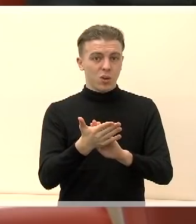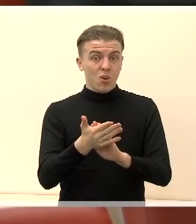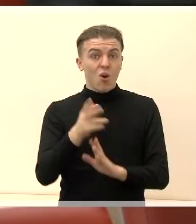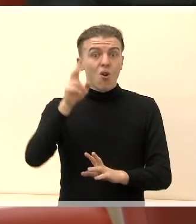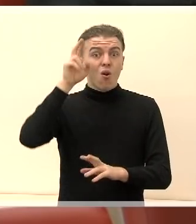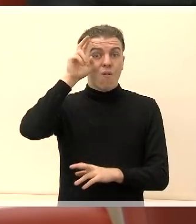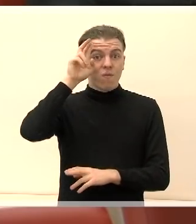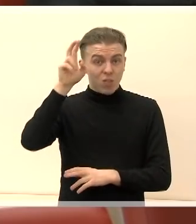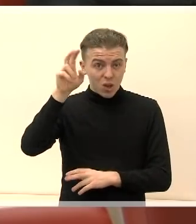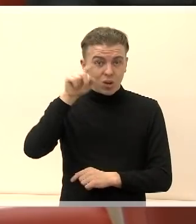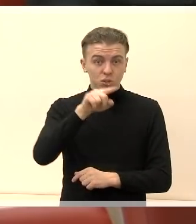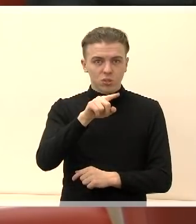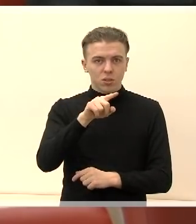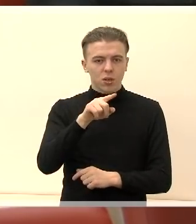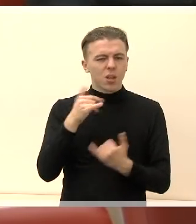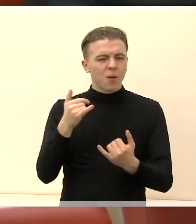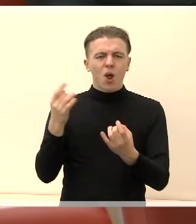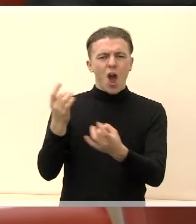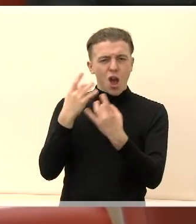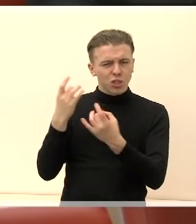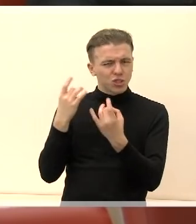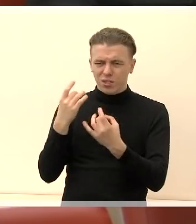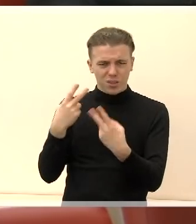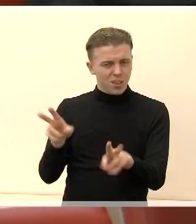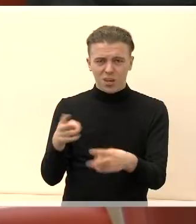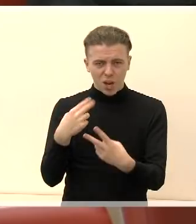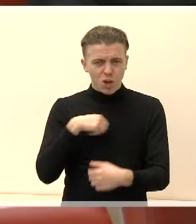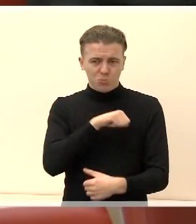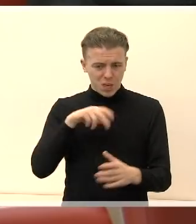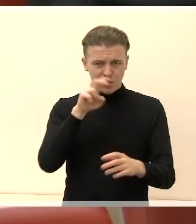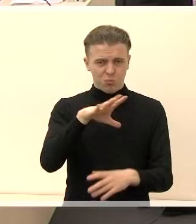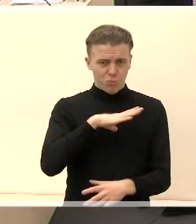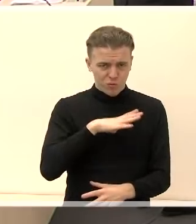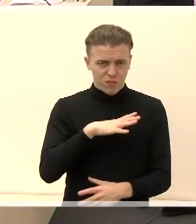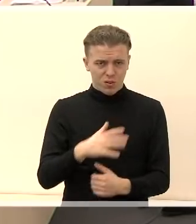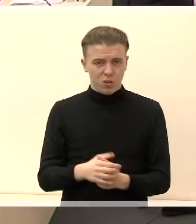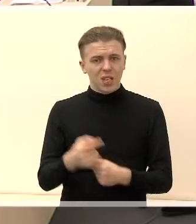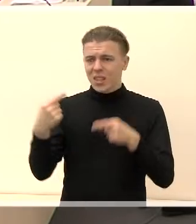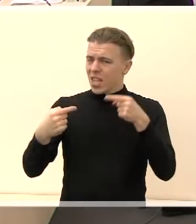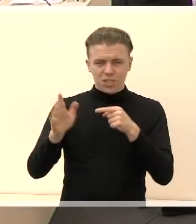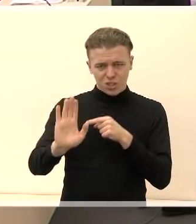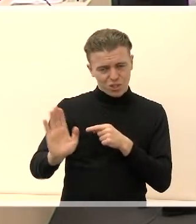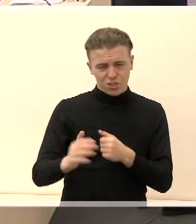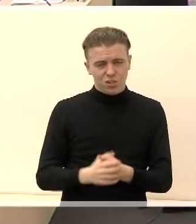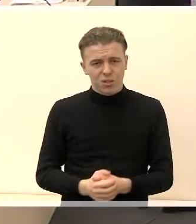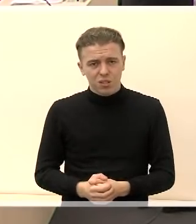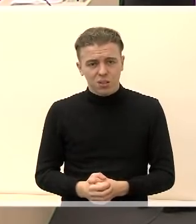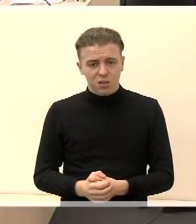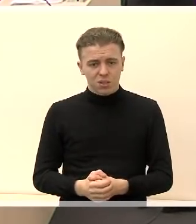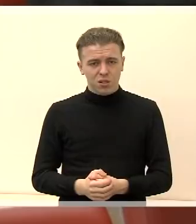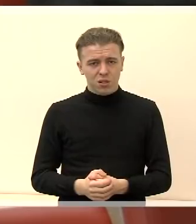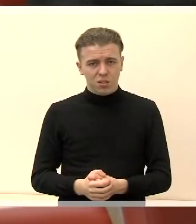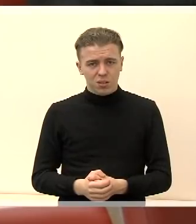valdžia, nu, nepradėkit man aiškyti, kai aš pats buvau ir žinau. Ir nesigendžykite. Palaukit, galėsit replikuoti,